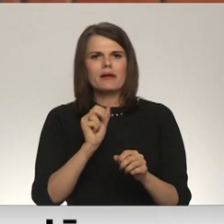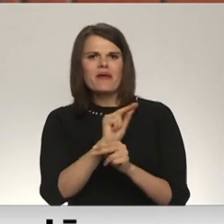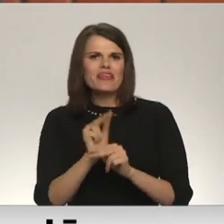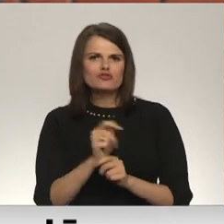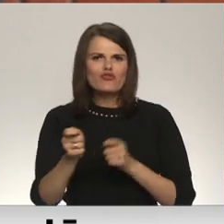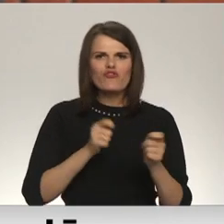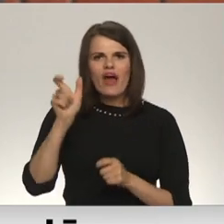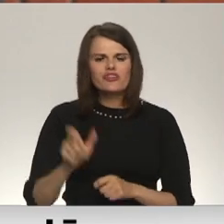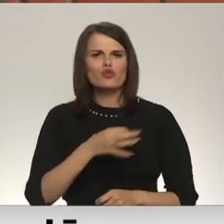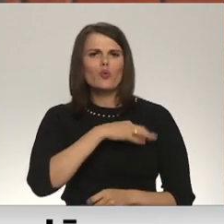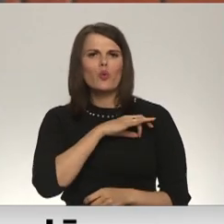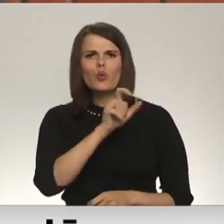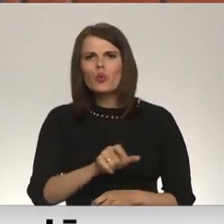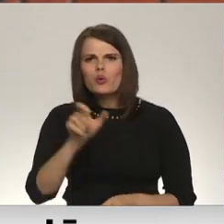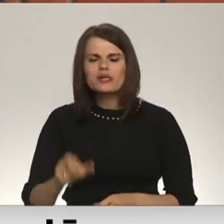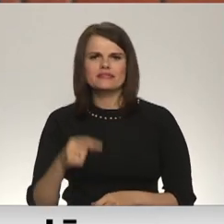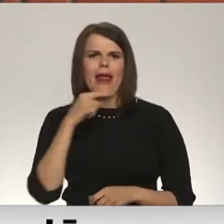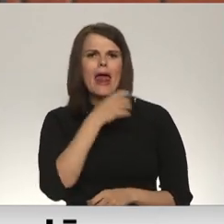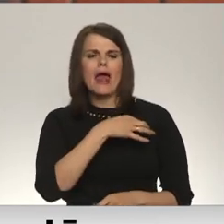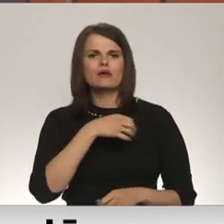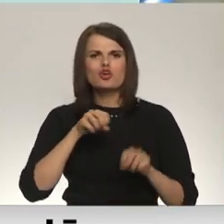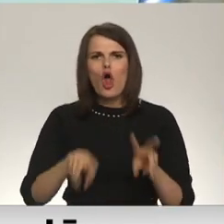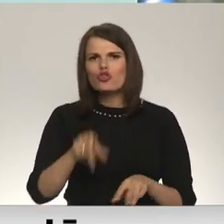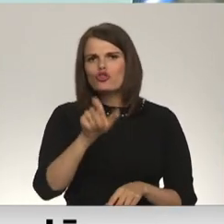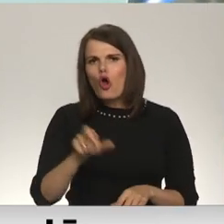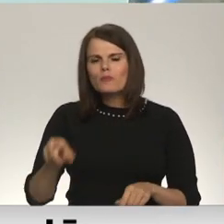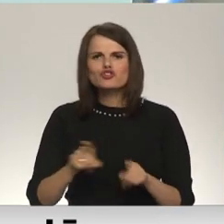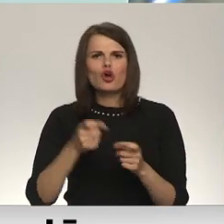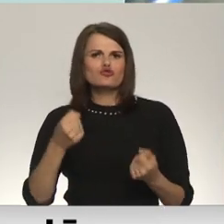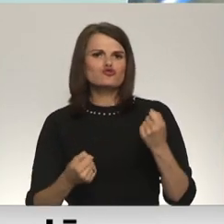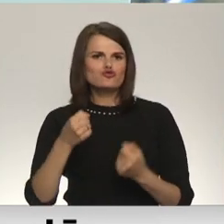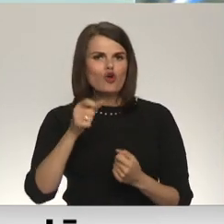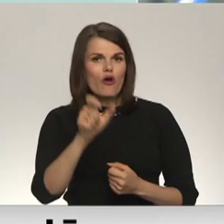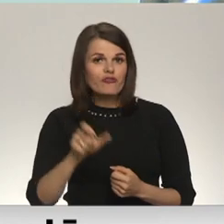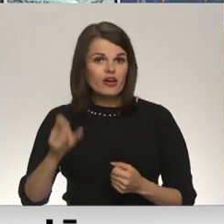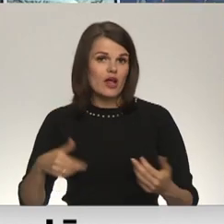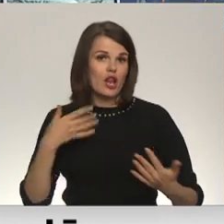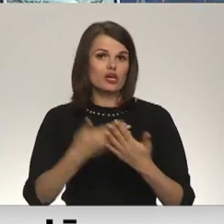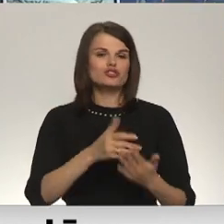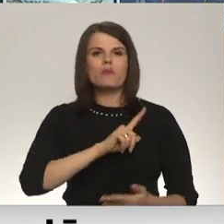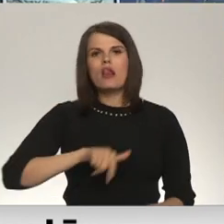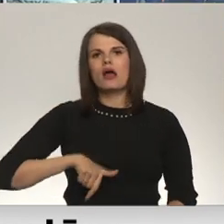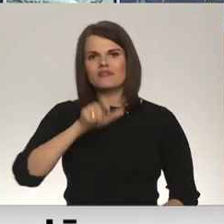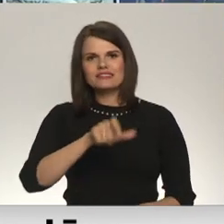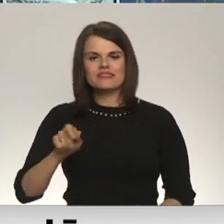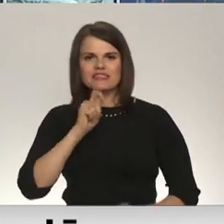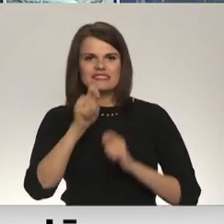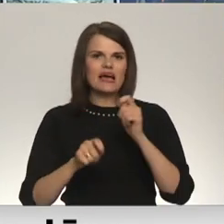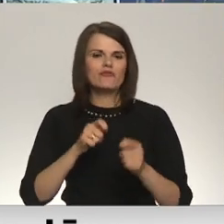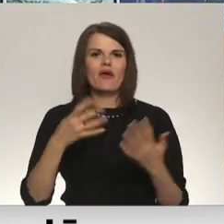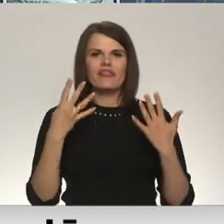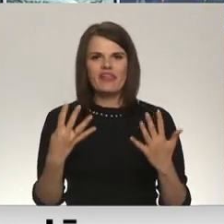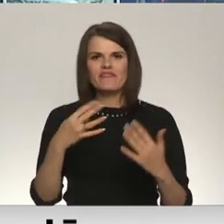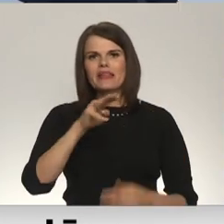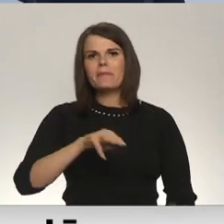jūristi, ekonomisti, arī šoferīši. Līdz šim Latvijas iedzīvotāji saziedojuši Ukraiņiem 9